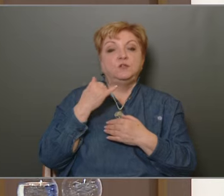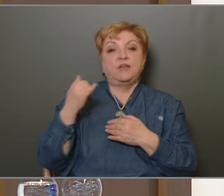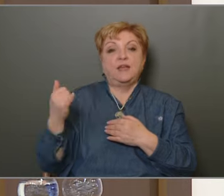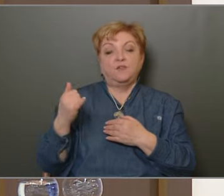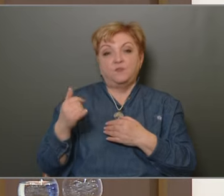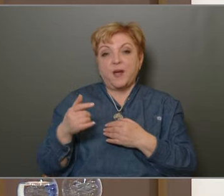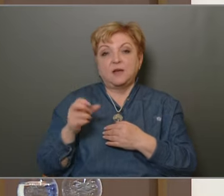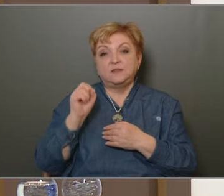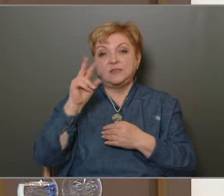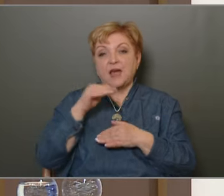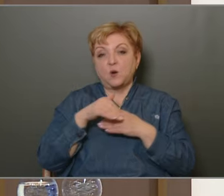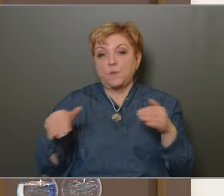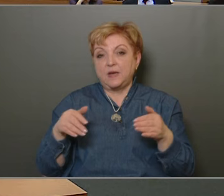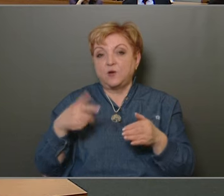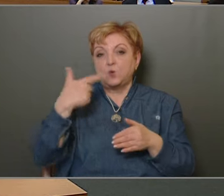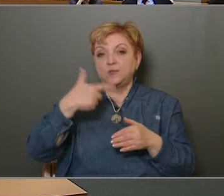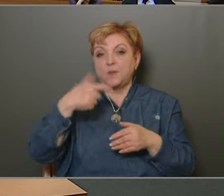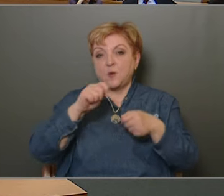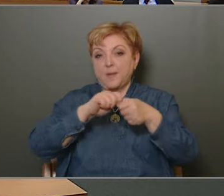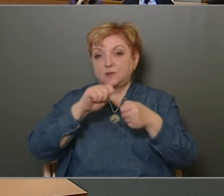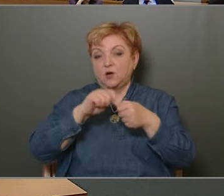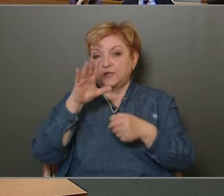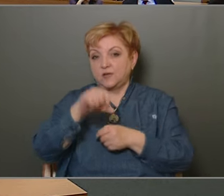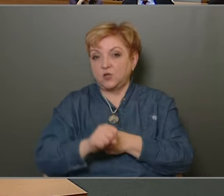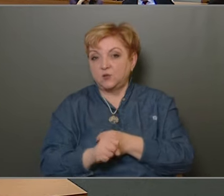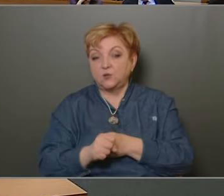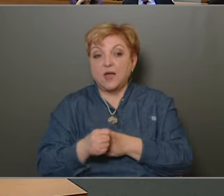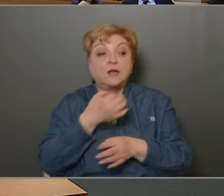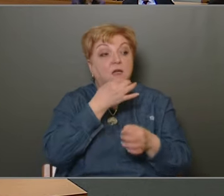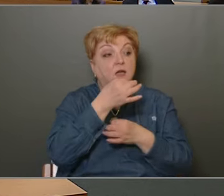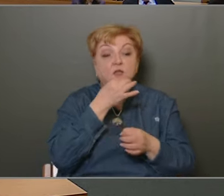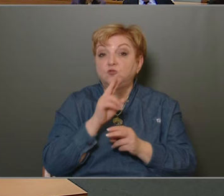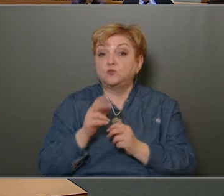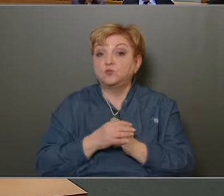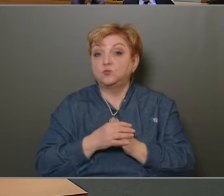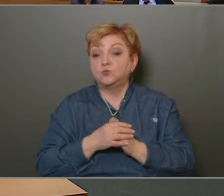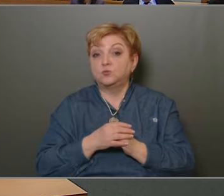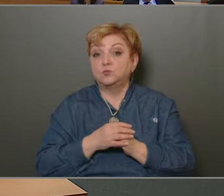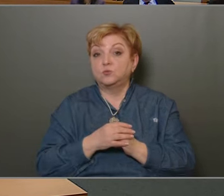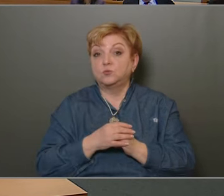őfönt vizemegyar megtakarítást értünk el. Köszönöm szépen. Kérdés van-e az előterjesztő?